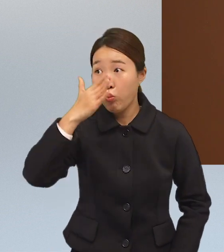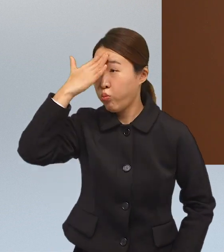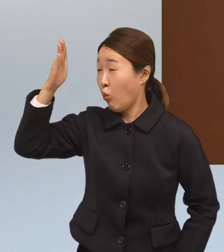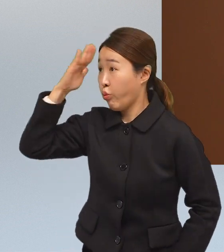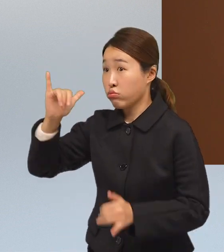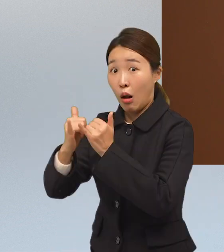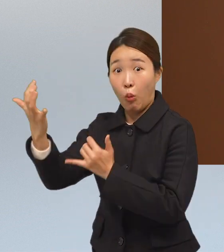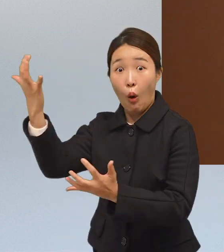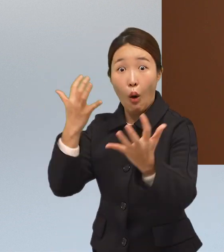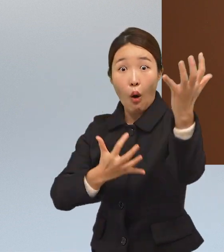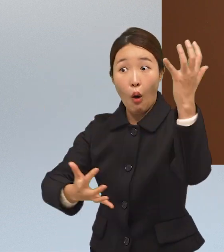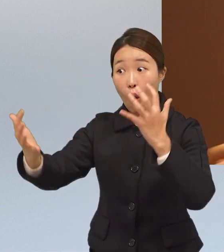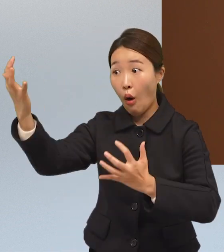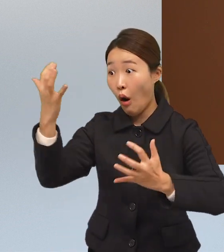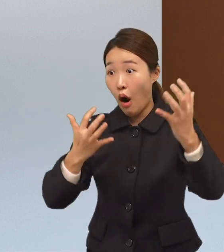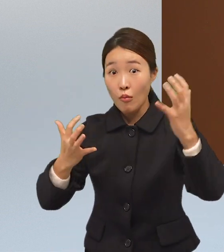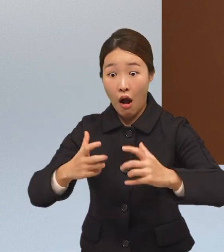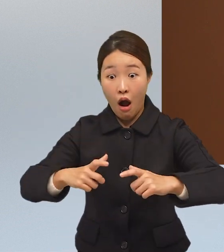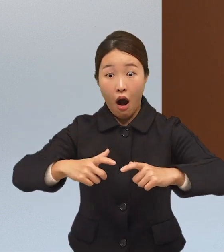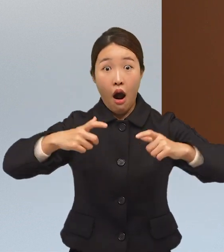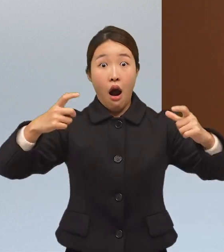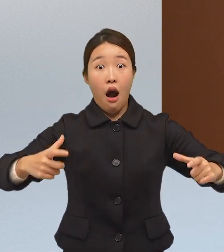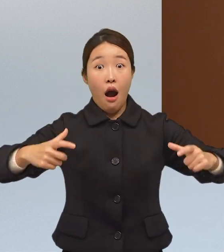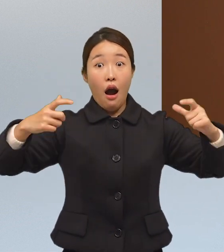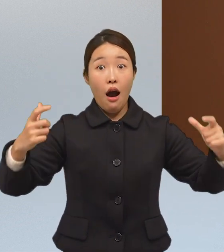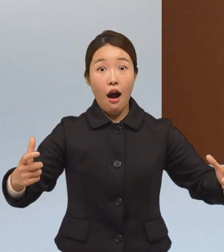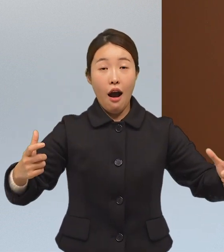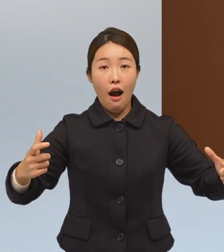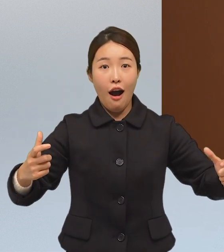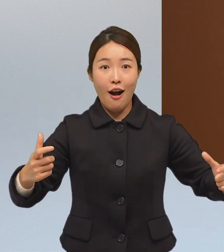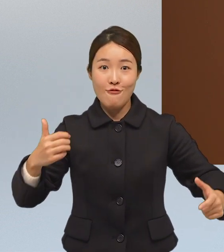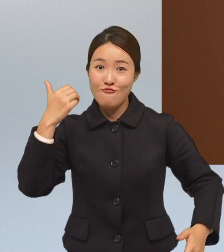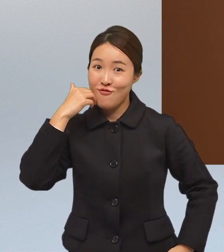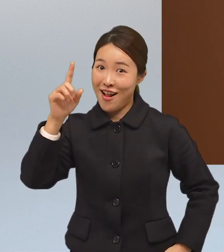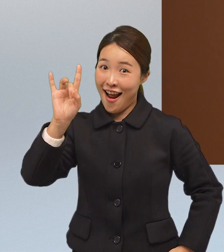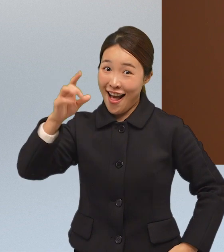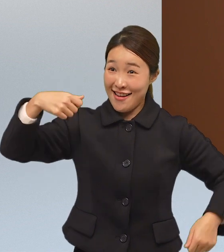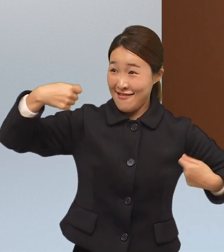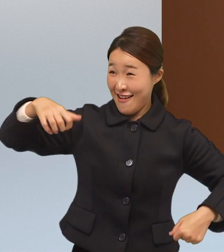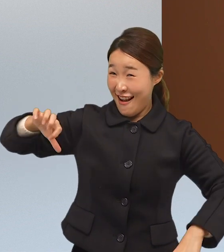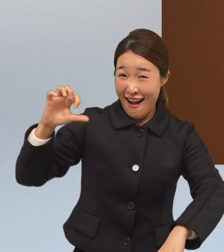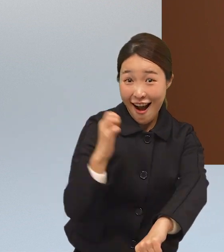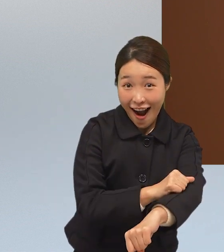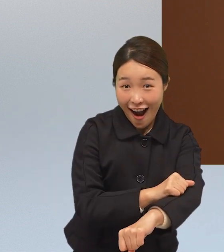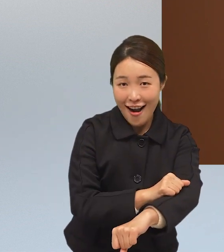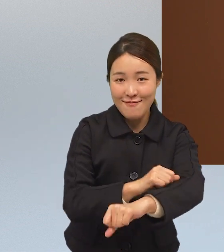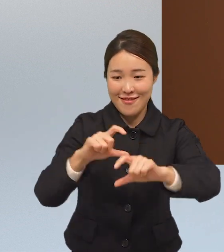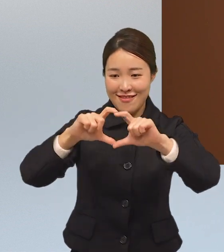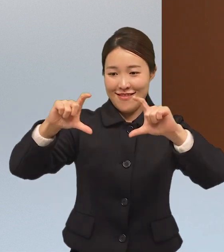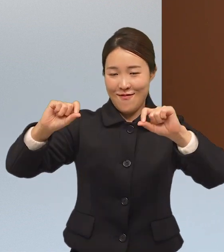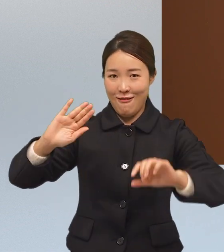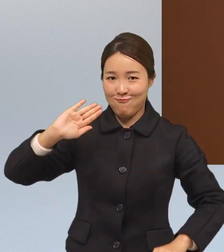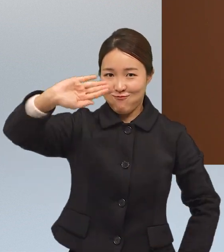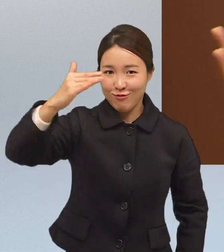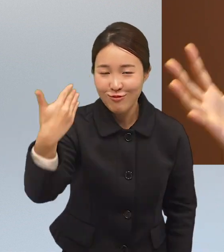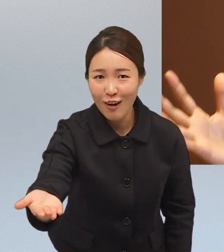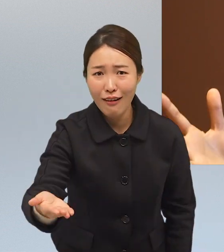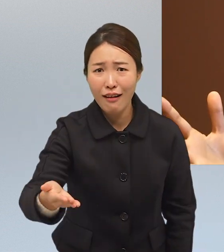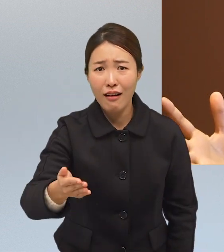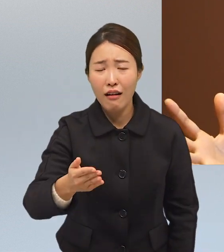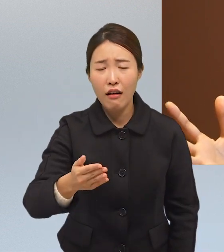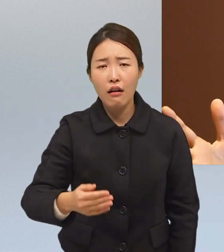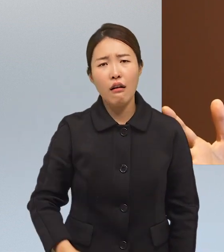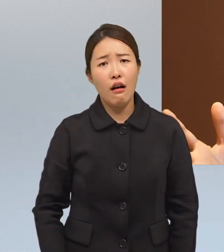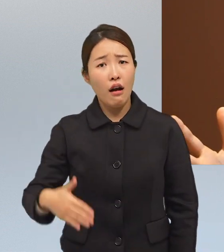풍을 추고 있어요 하나의 판이 만들어지잖아요 그리고 누구 잘 추면 또 지폐 가져와서 이마에 붙이고 이런 식으로